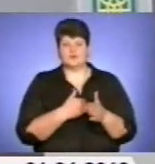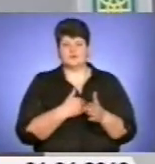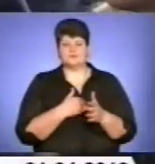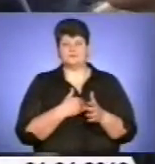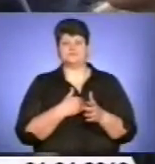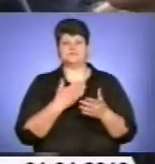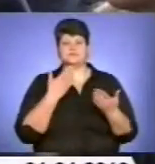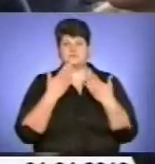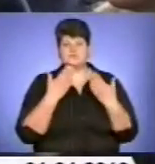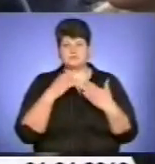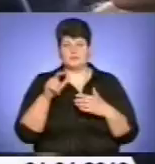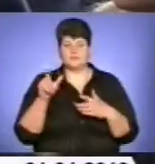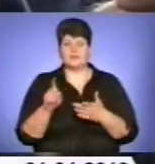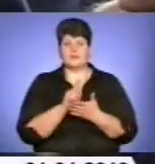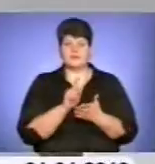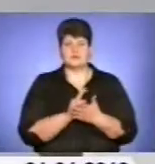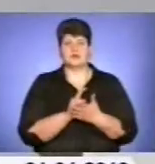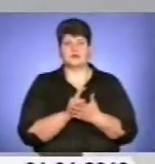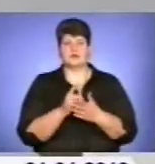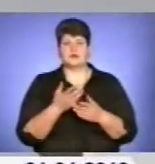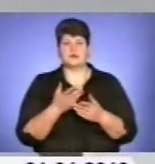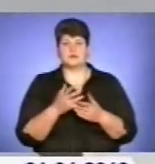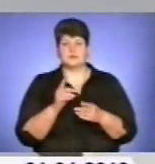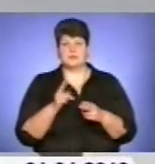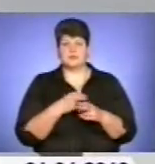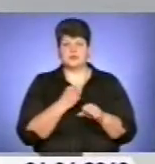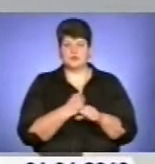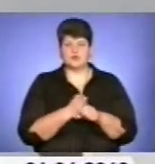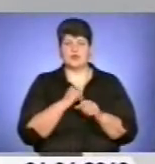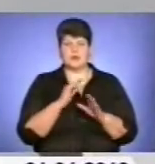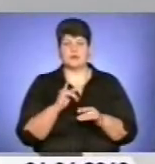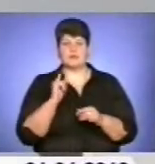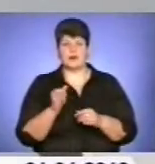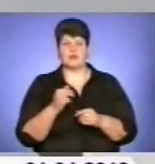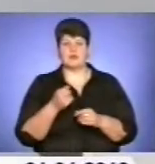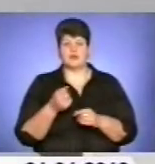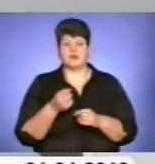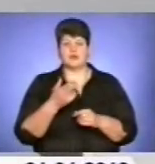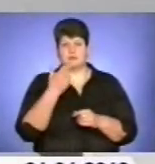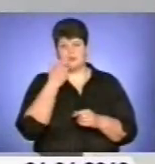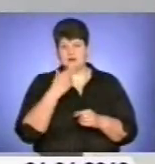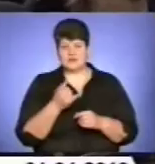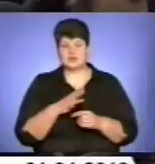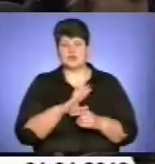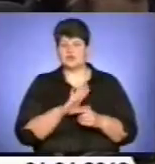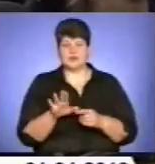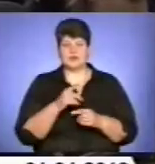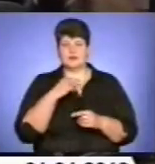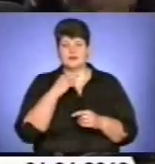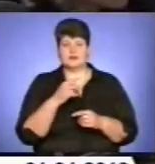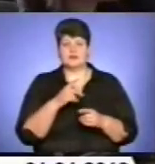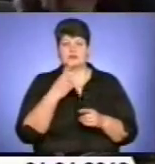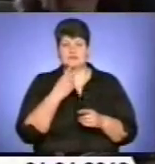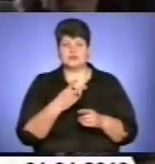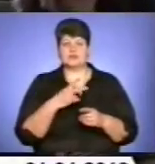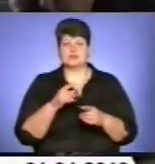людей, особливо безробітних, пенсіонерів, тих, хто має погані звички, аби ті не нехтували профілактичними оглядами та й бодай раз